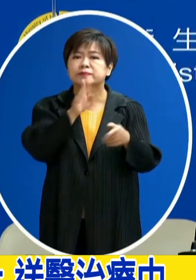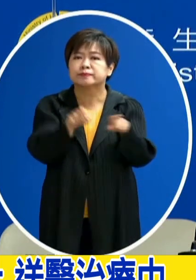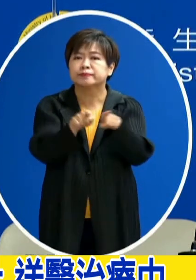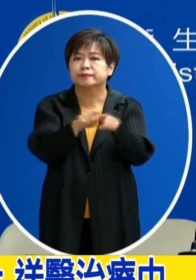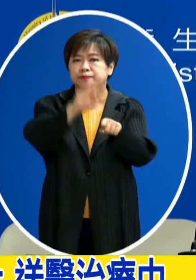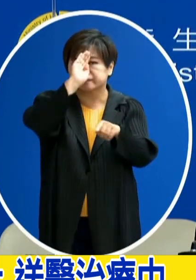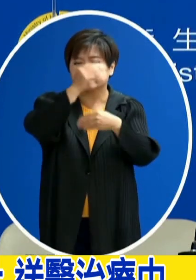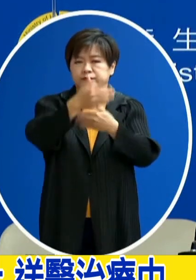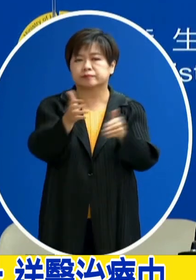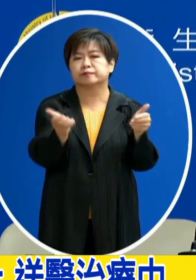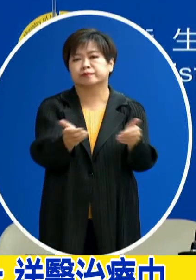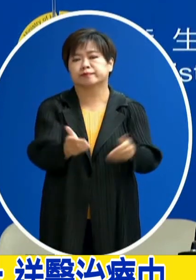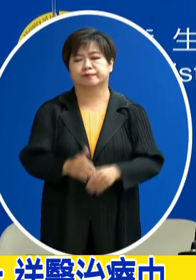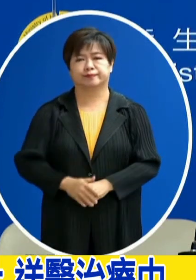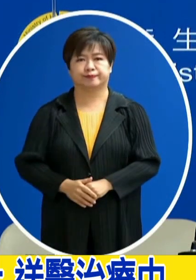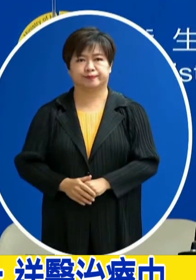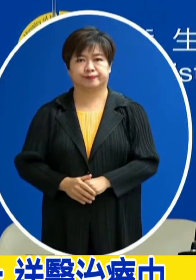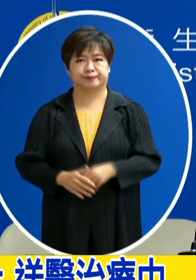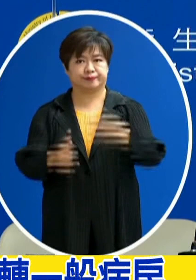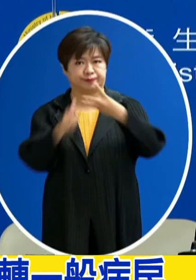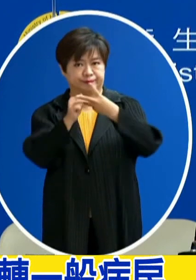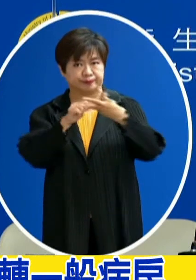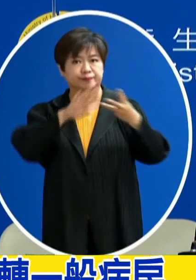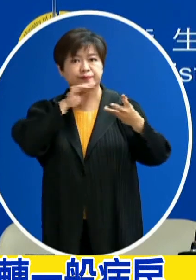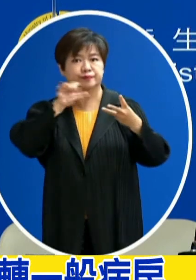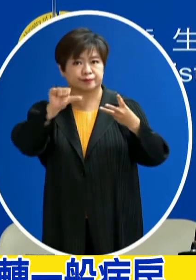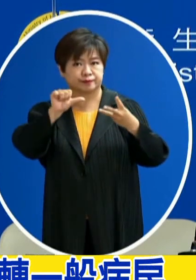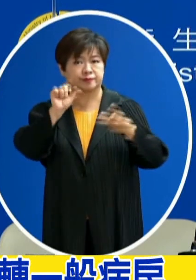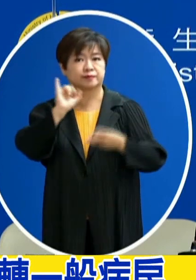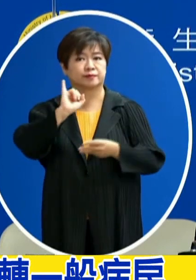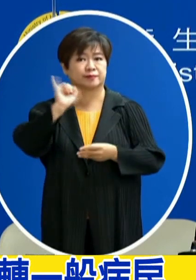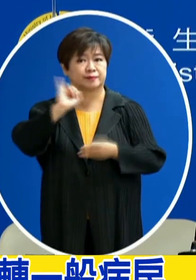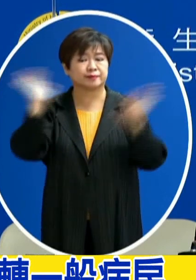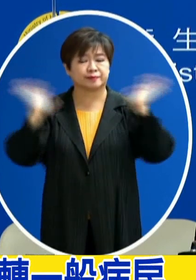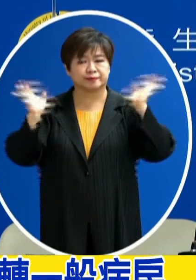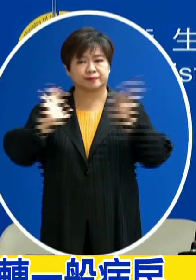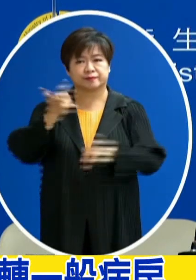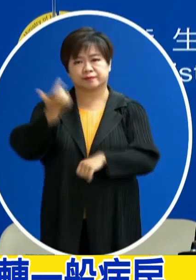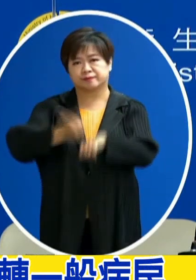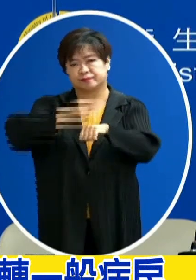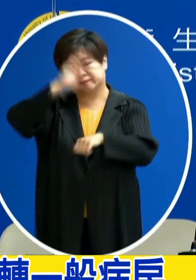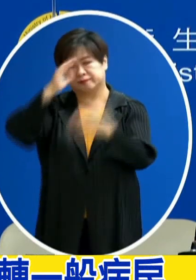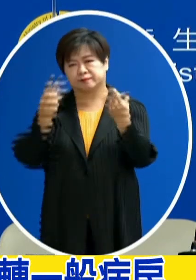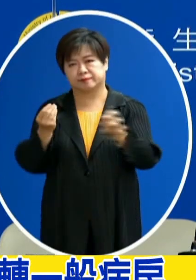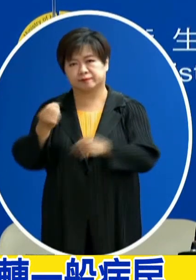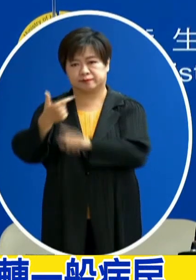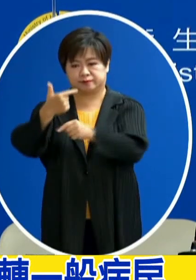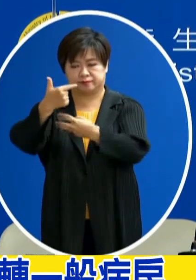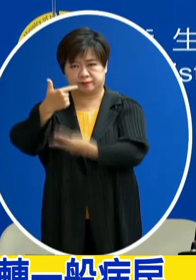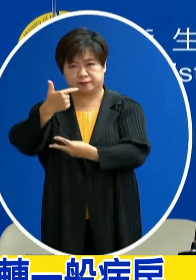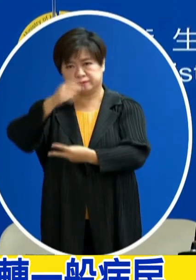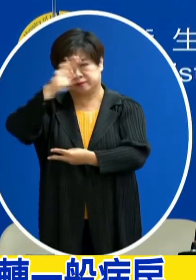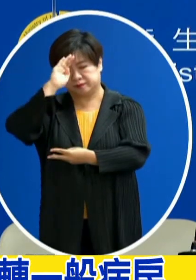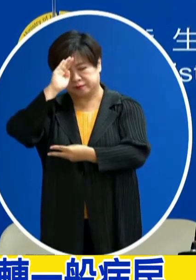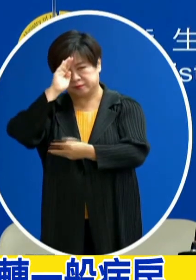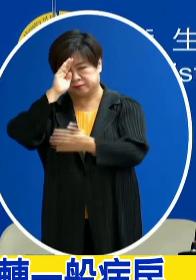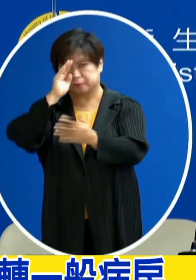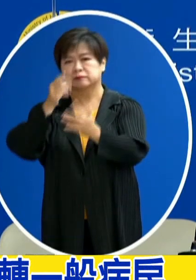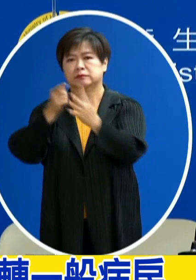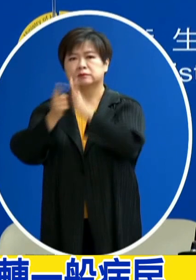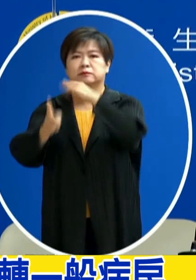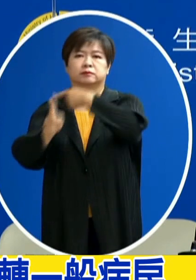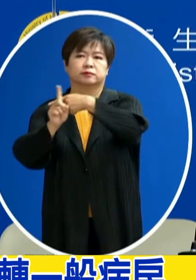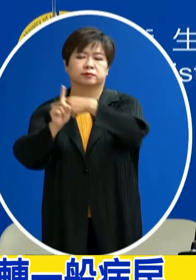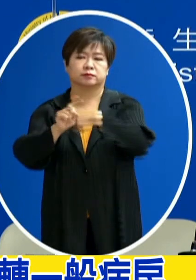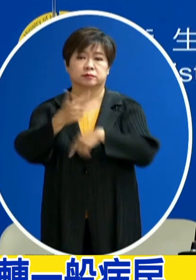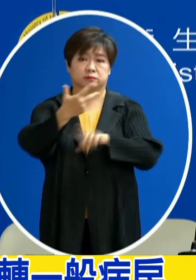當中治療第三位是5歲女童沒有慢性病史 6月3號曾經確診過新冠 7